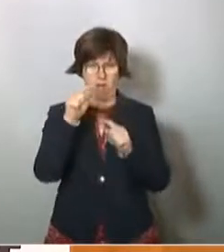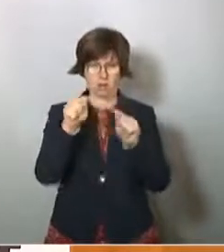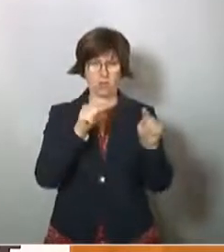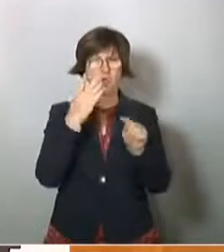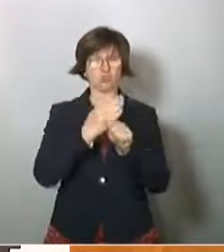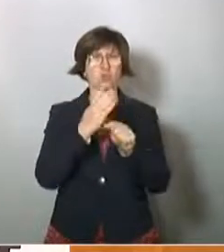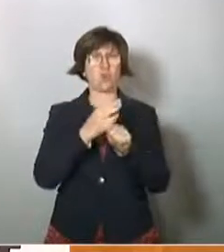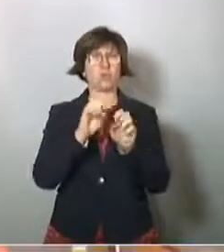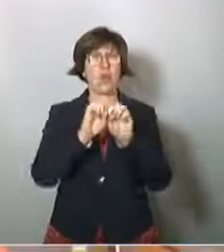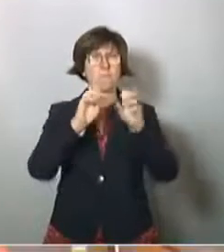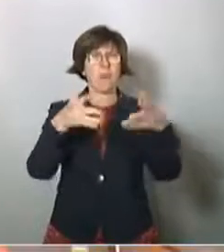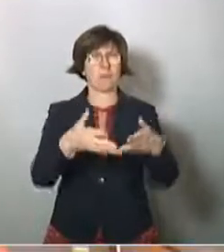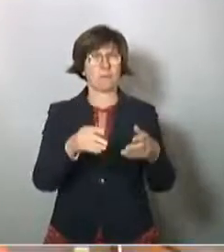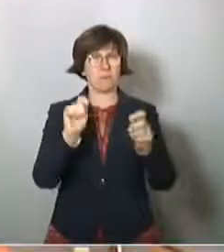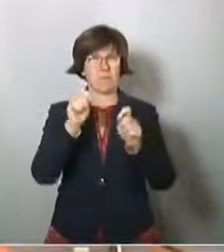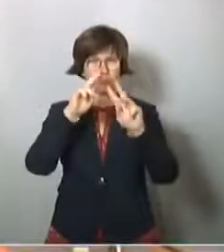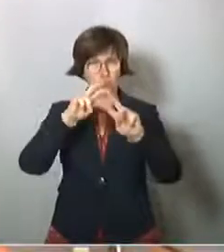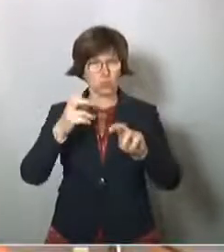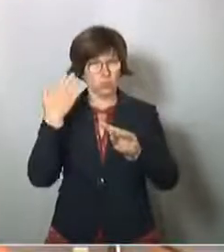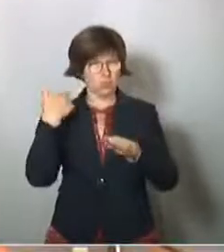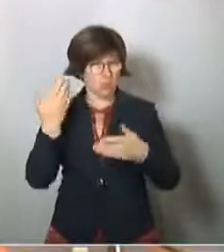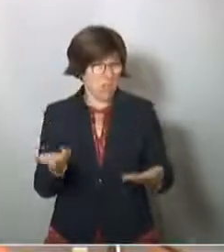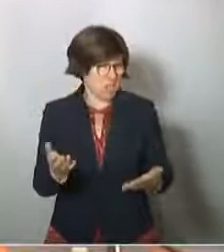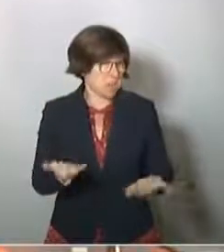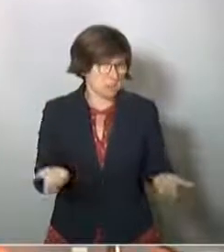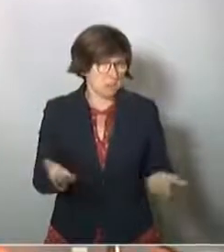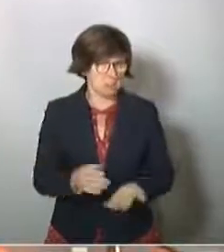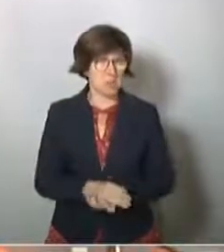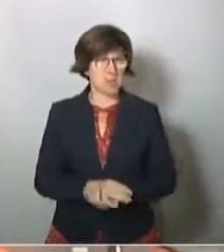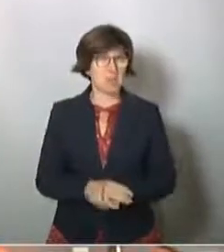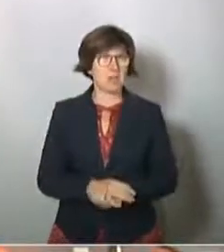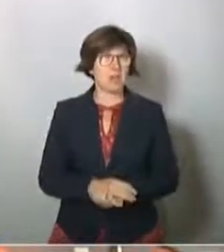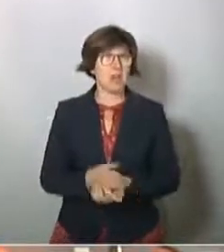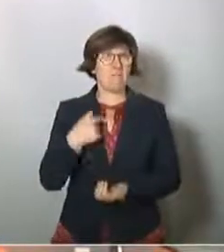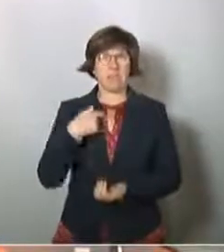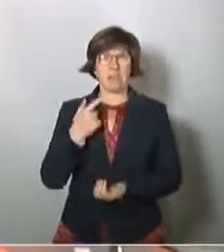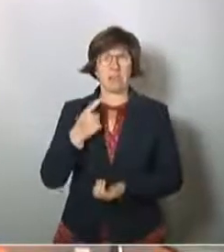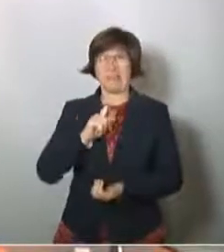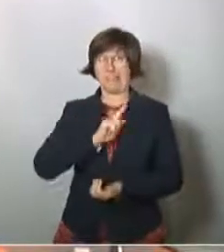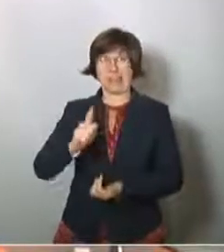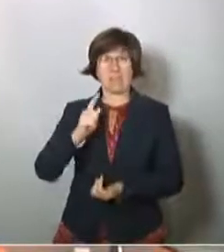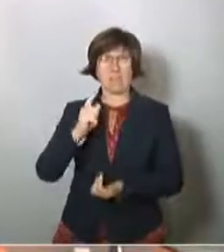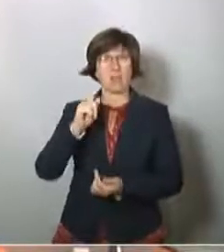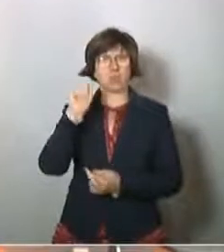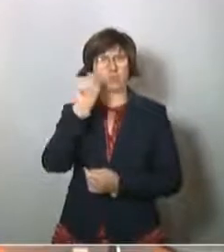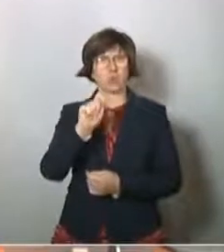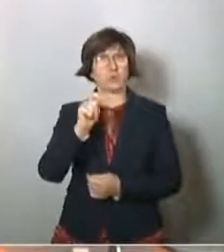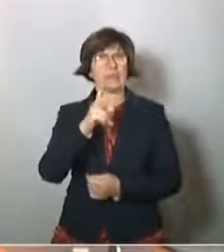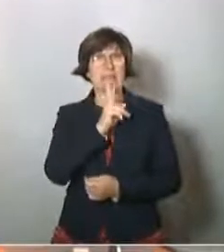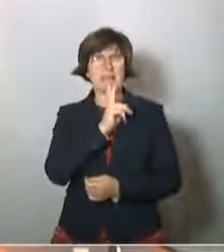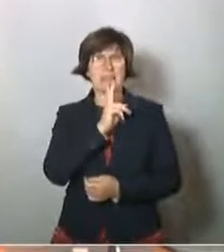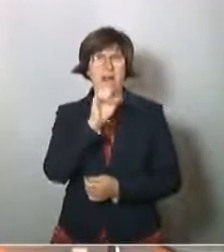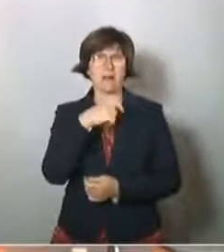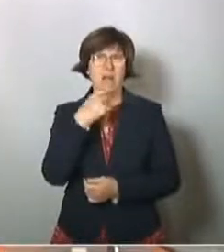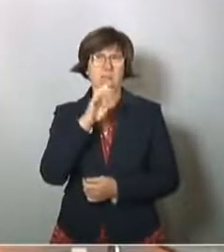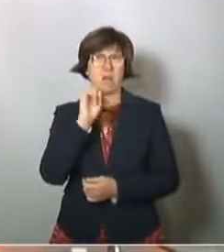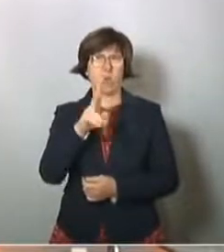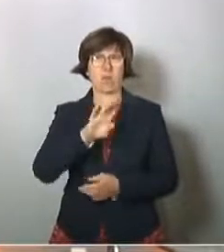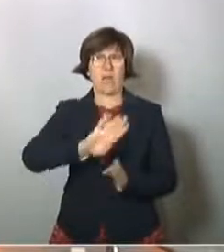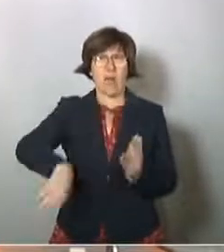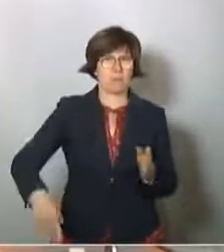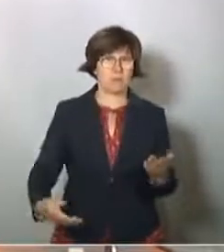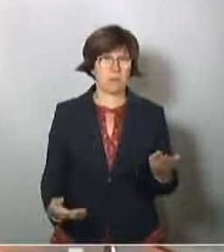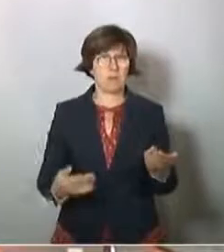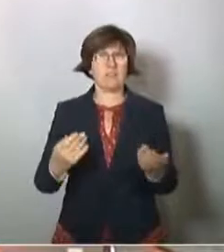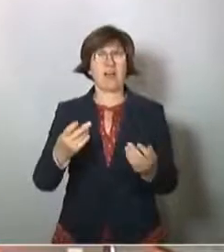Pandemiestudien vorher, vor dem März. Also wir hatten niemanden Studie. Das ist noch eine DDR-Studie, kann man sagen, okay, haben Sie weggetan.